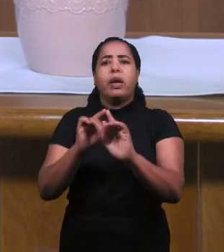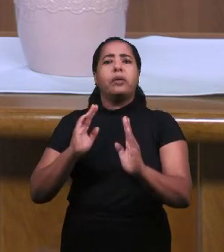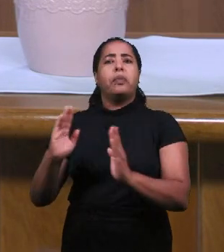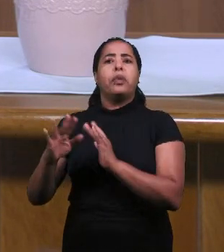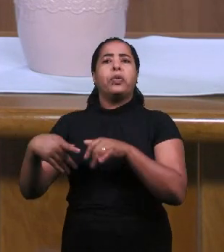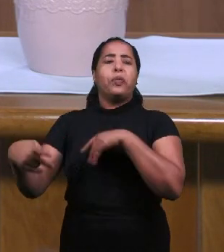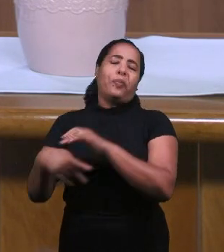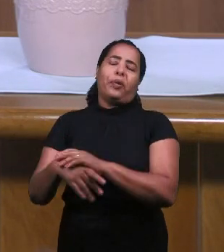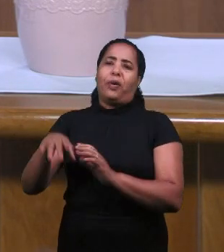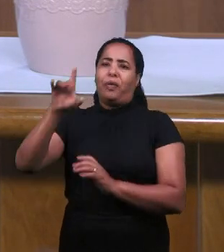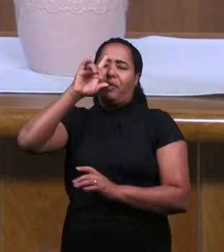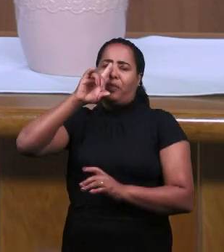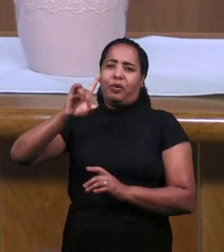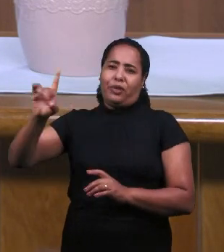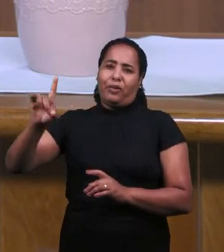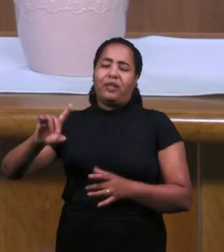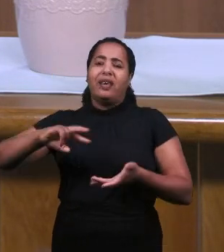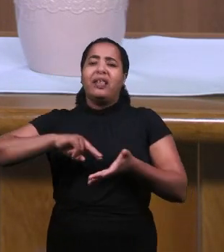Не Пил